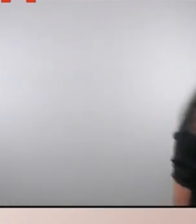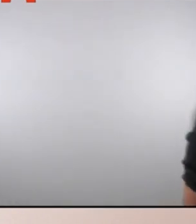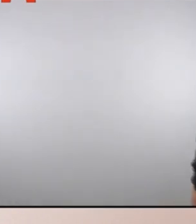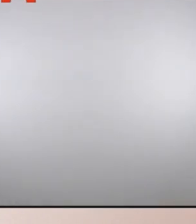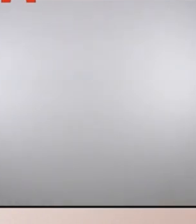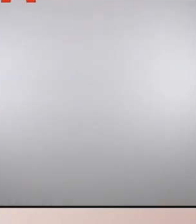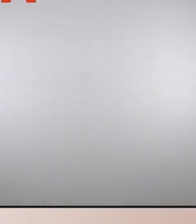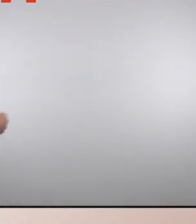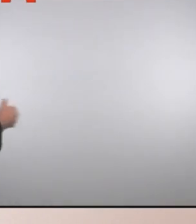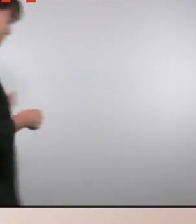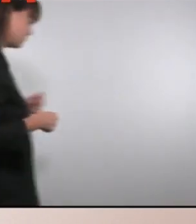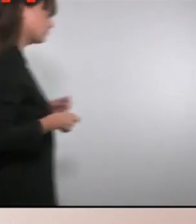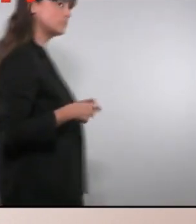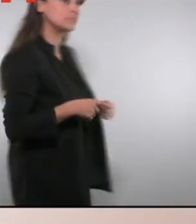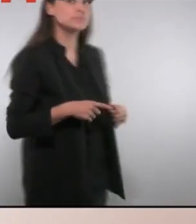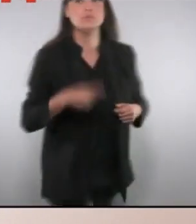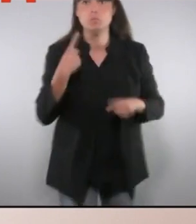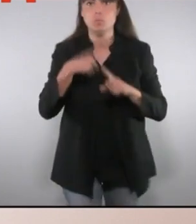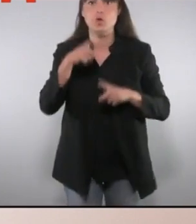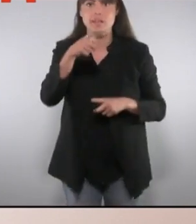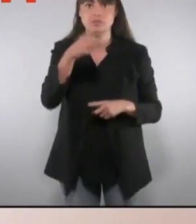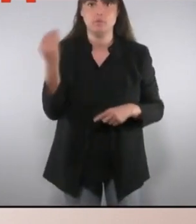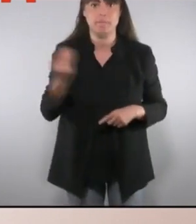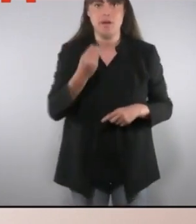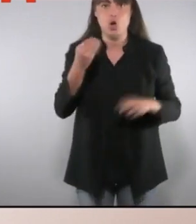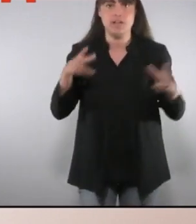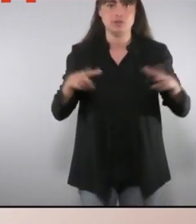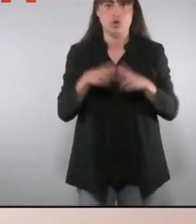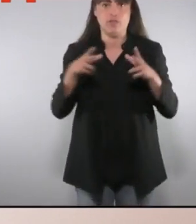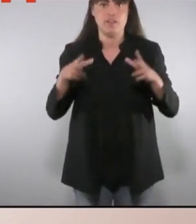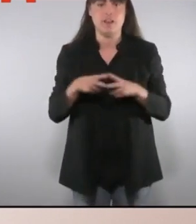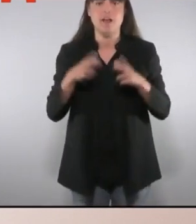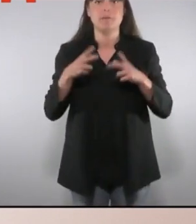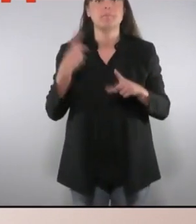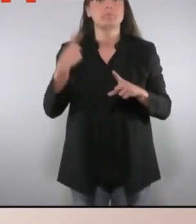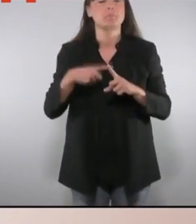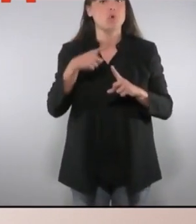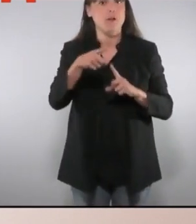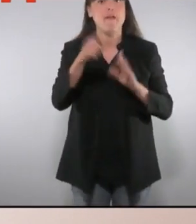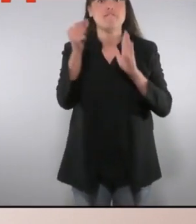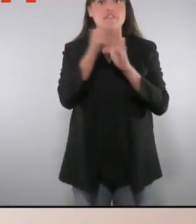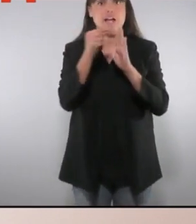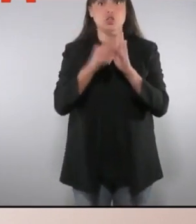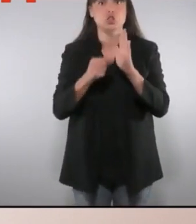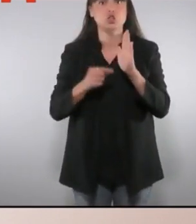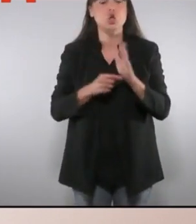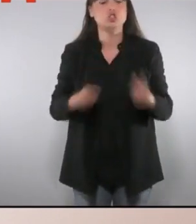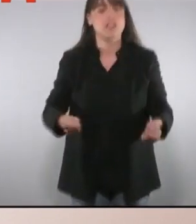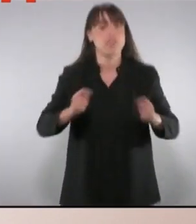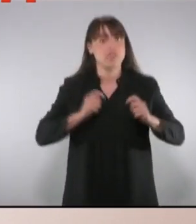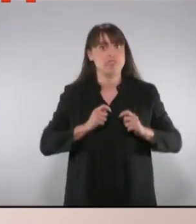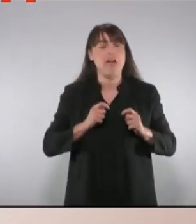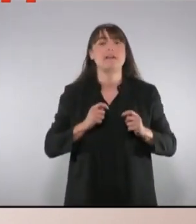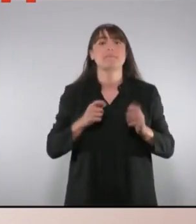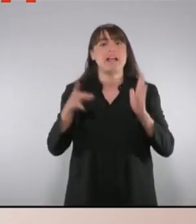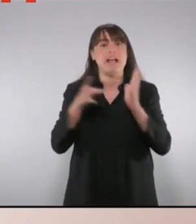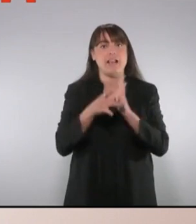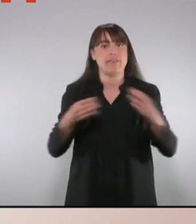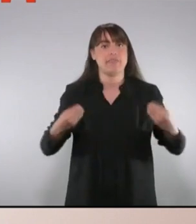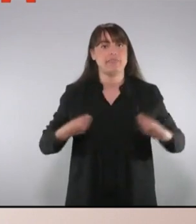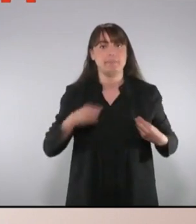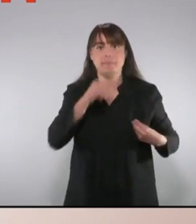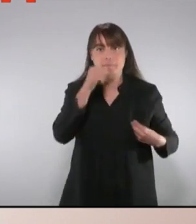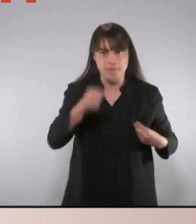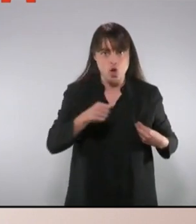societat. En general, desarrelament. Uns factors que suposen més precarietat, empitjorament de les condicions de vida i augment dels